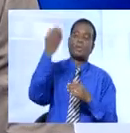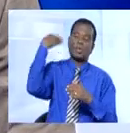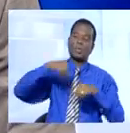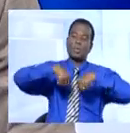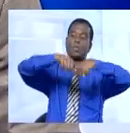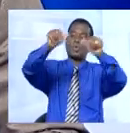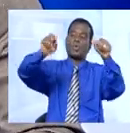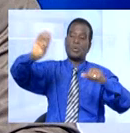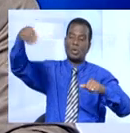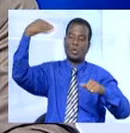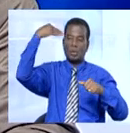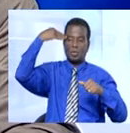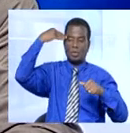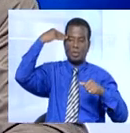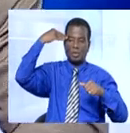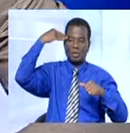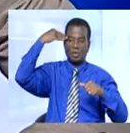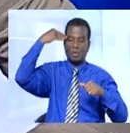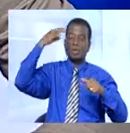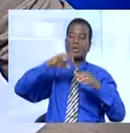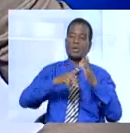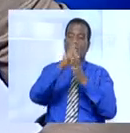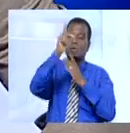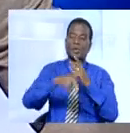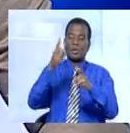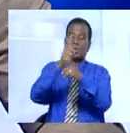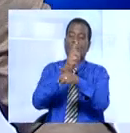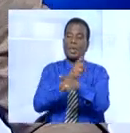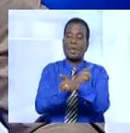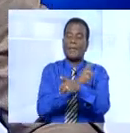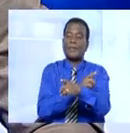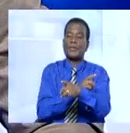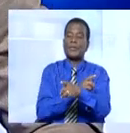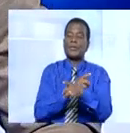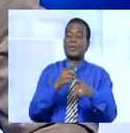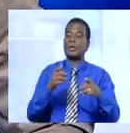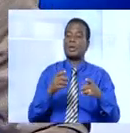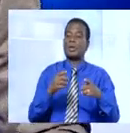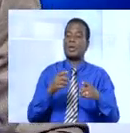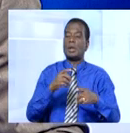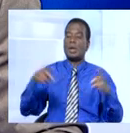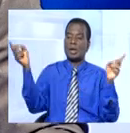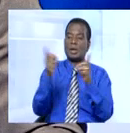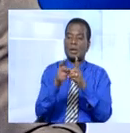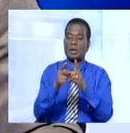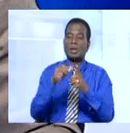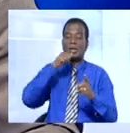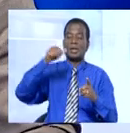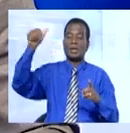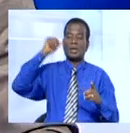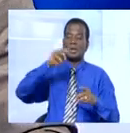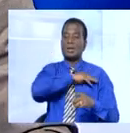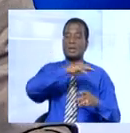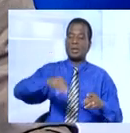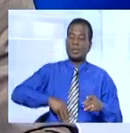poursuit. Le ministre d'État, ministre du Plan et du Développement, Albem Abri-Touakus, a rencontré hier les